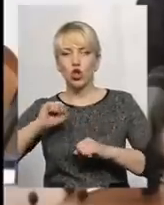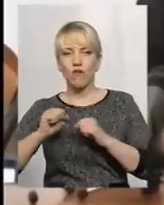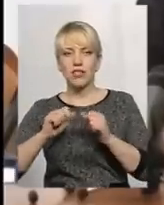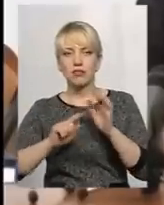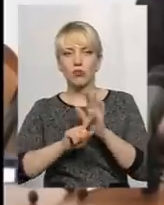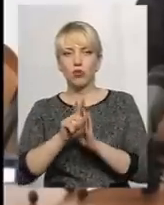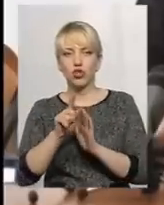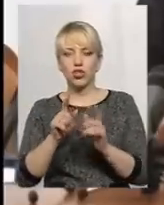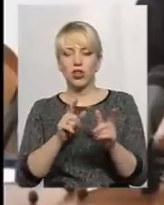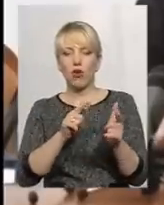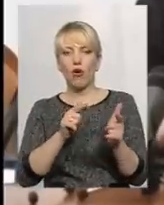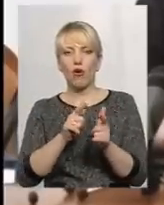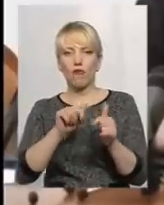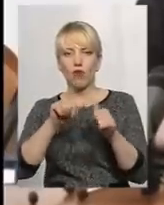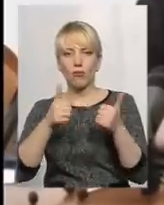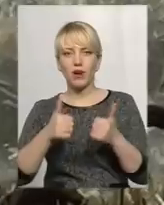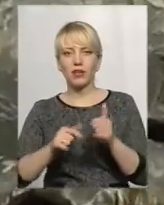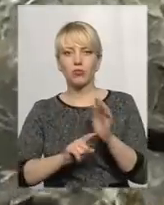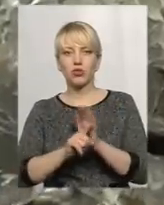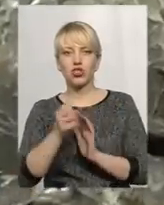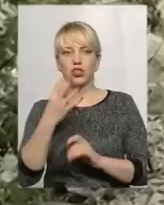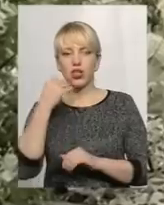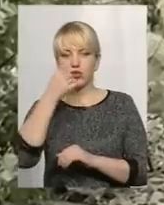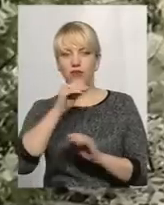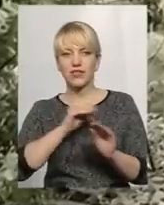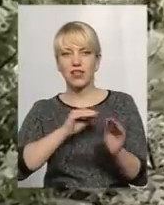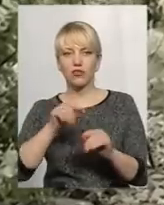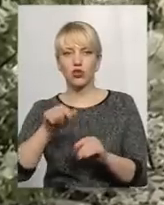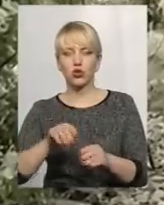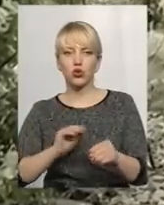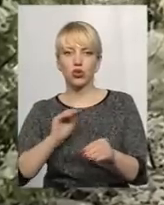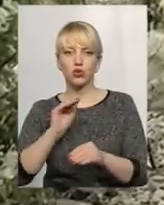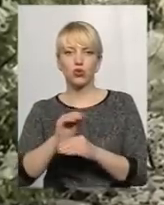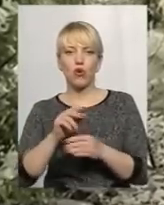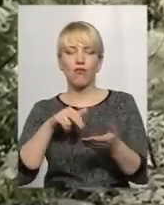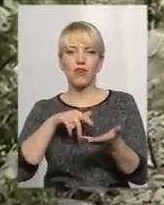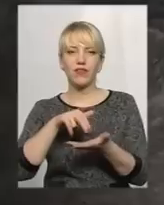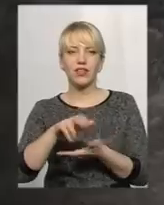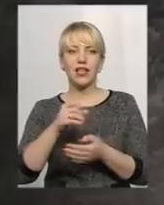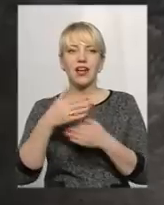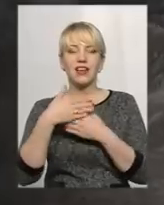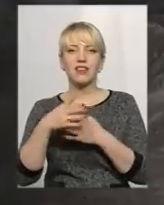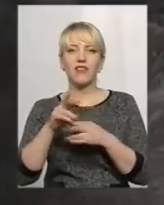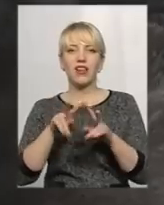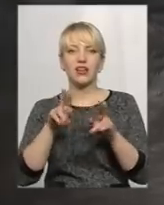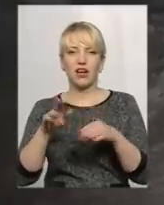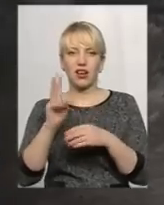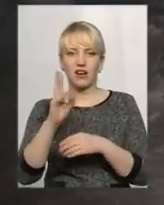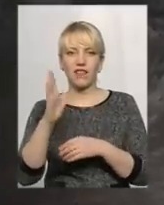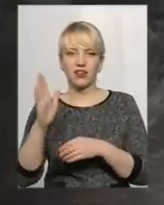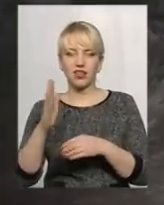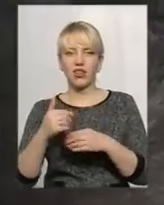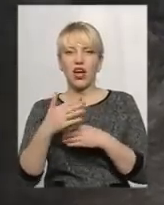на початку 2014 року Встановили тут додатковий вхід та двері, як в квартирі Квартирними дверима